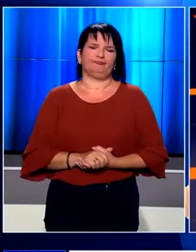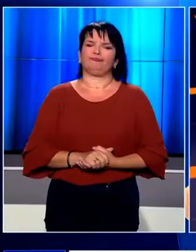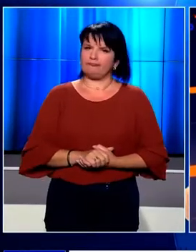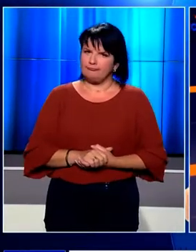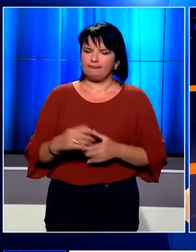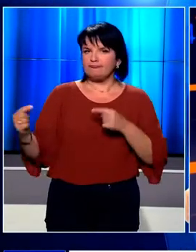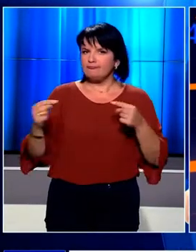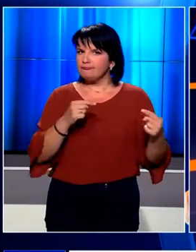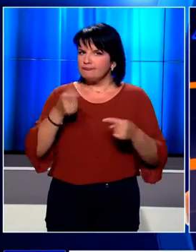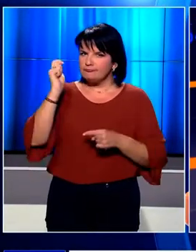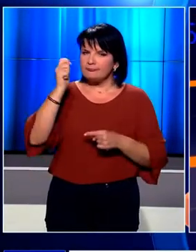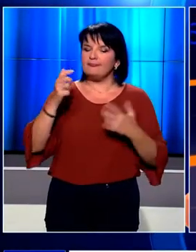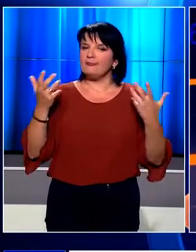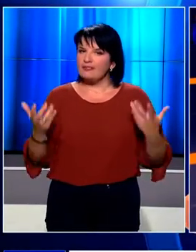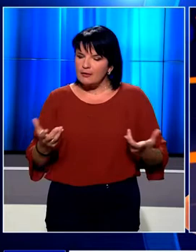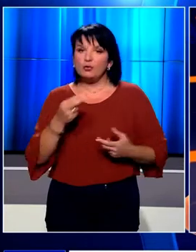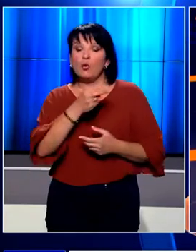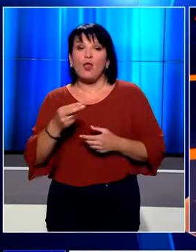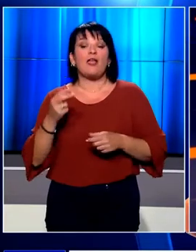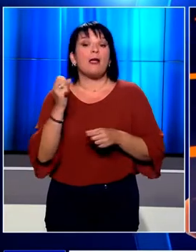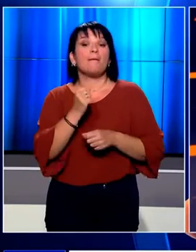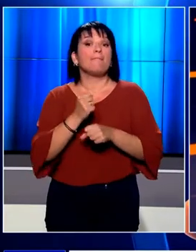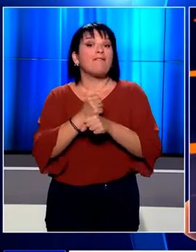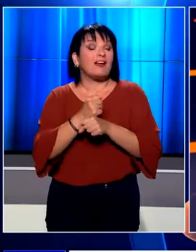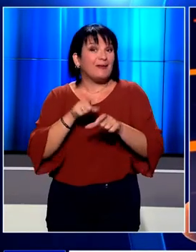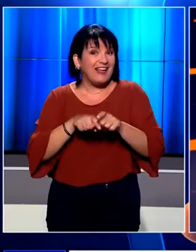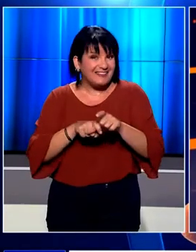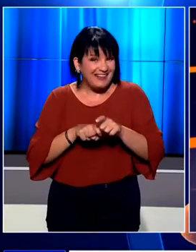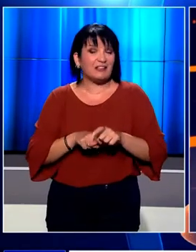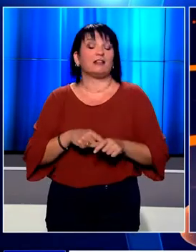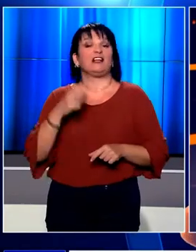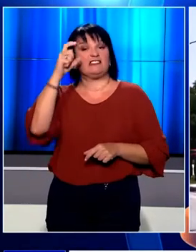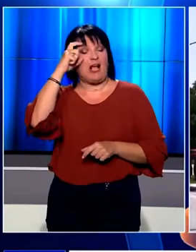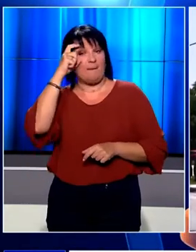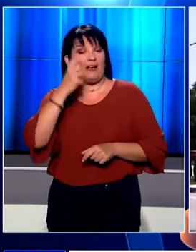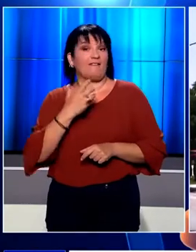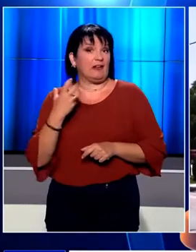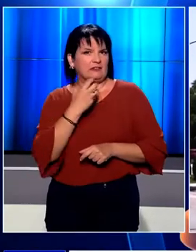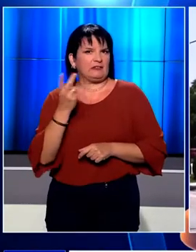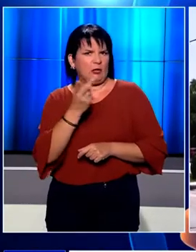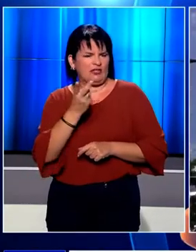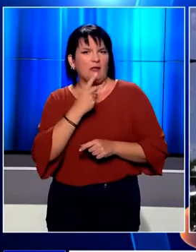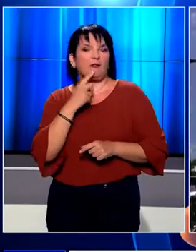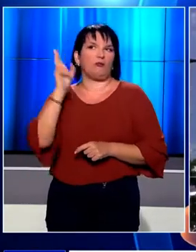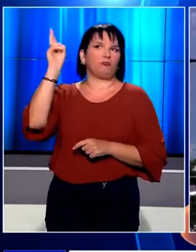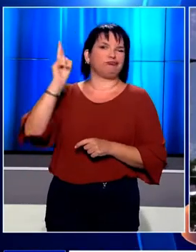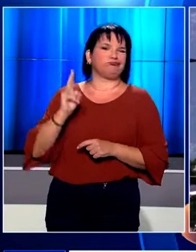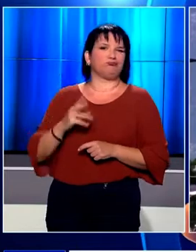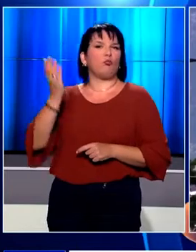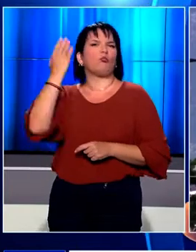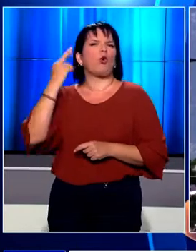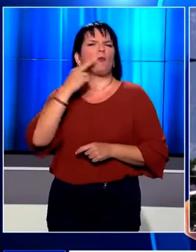Πολιτική αντιπαράθεση, πυροδοτεί υπόθεση νοβάρτης με τον Αντώνη Σαμαρά και τον Ευάγγελο Βενιζέλο να στρέφουν τα βέλη τους εναντίον του πρώην